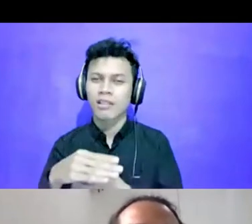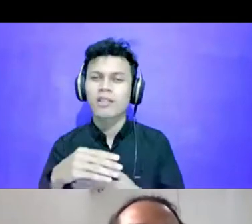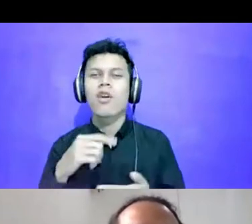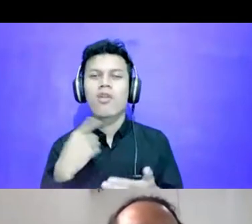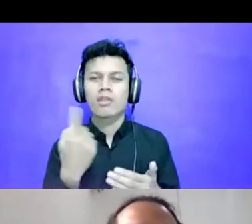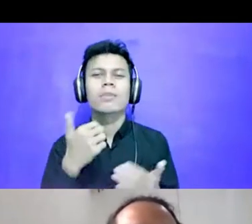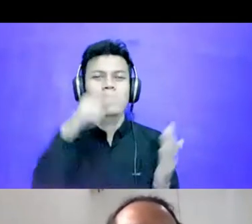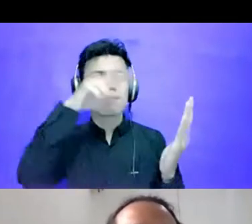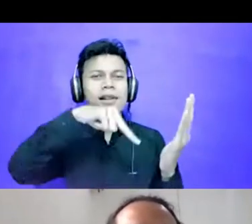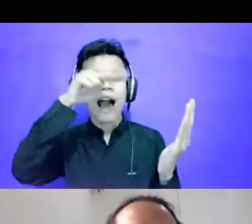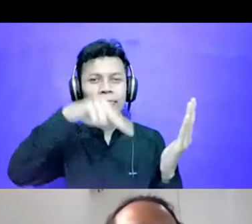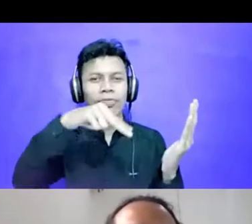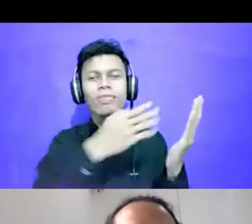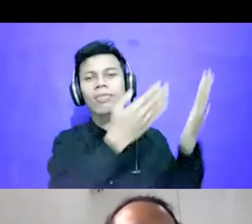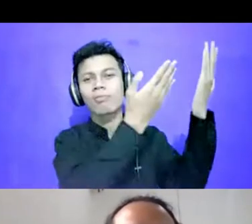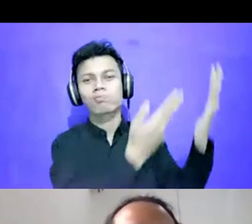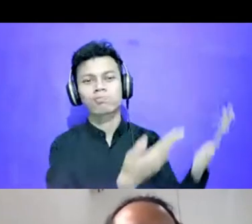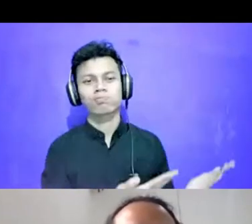Disini